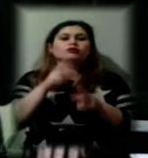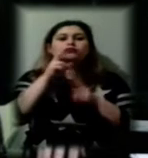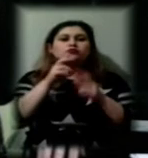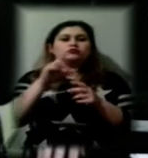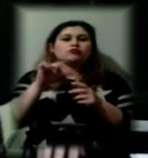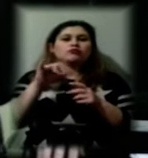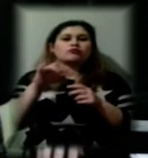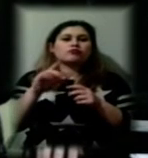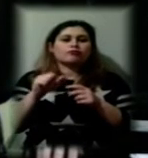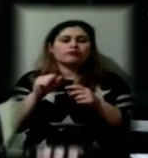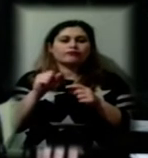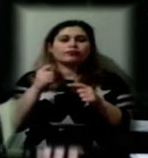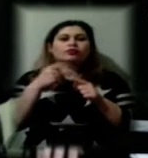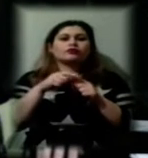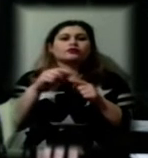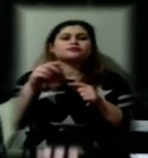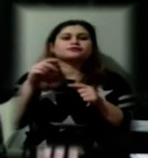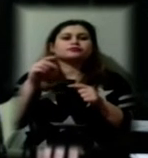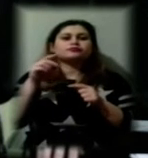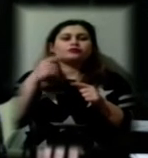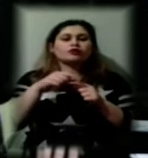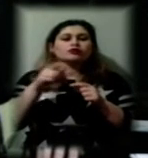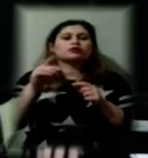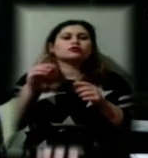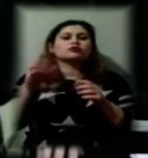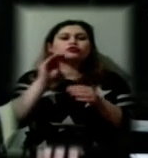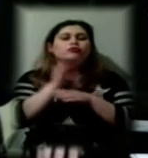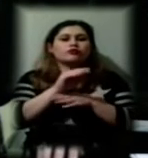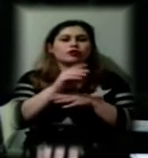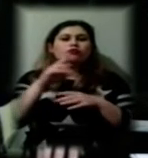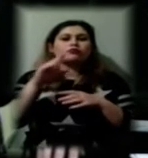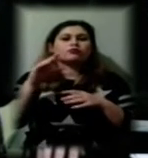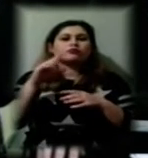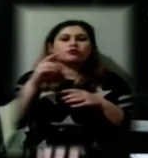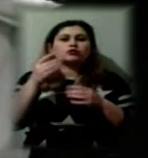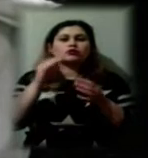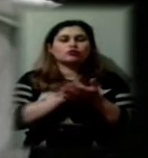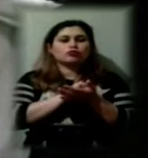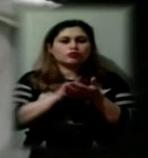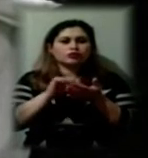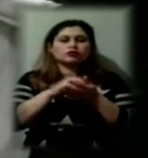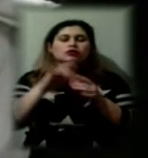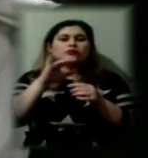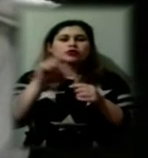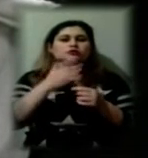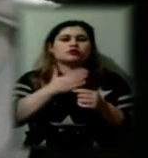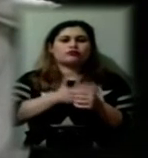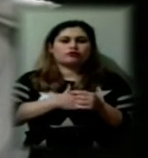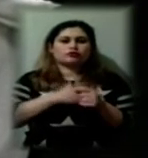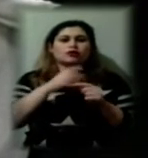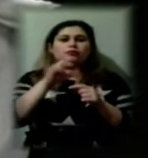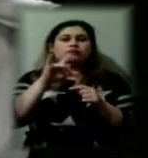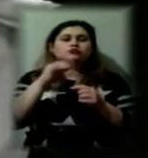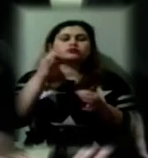та Мохія Діаментовича здоповнив інтереси підозрів Передирія залишити без задоволення. Апеляційний суд залишив усилі